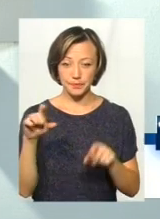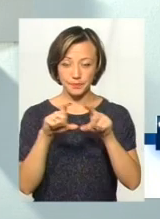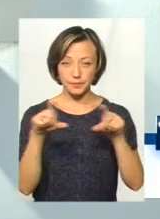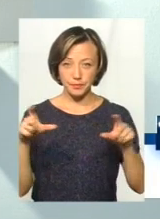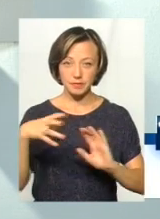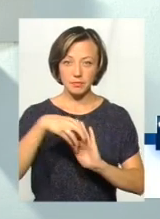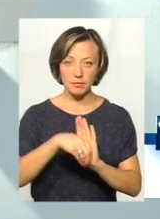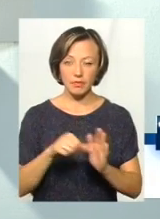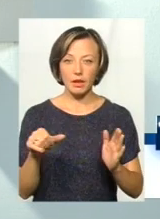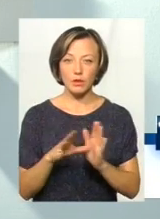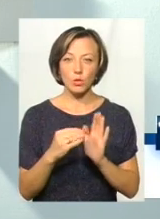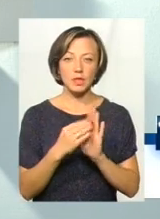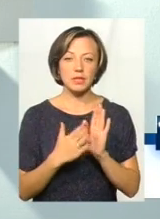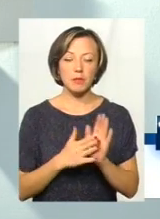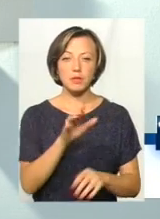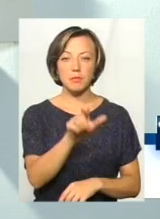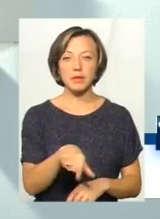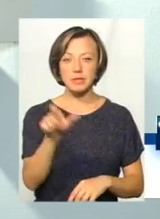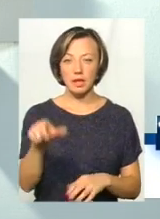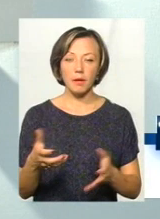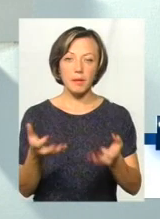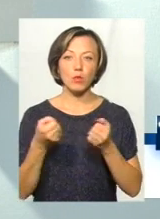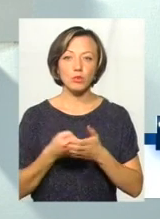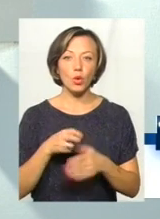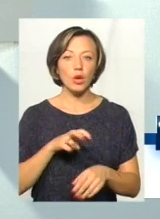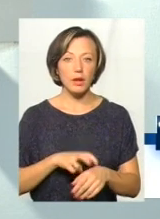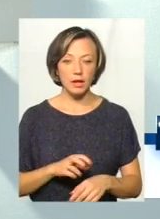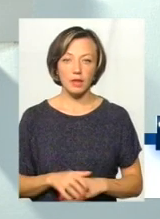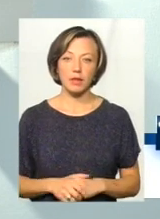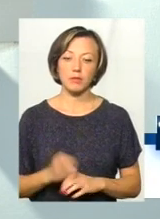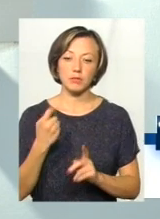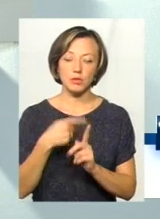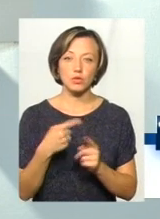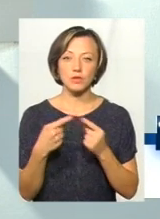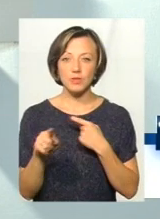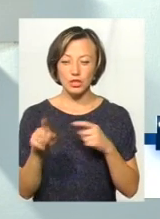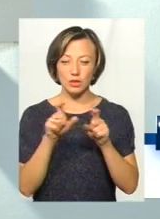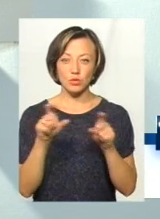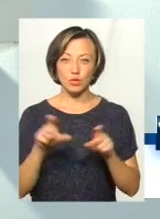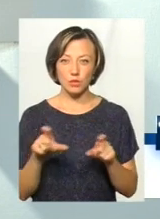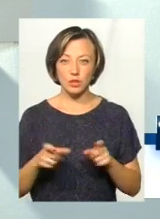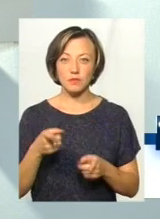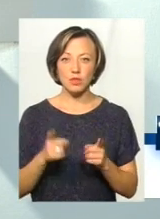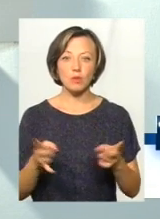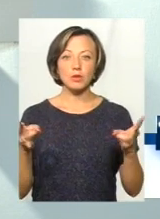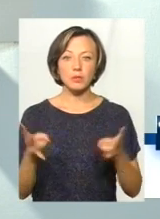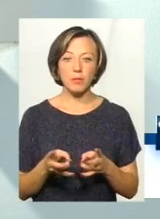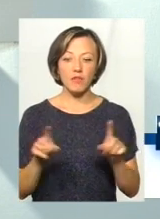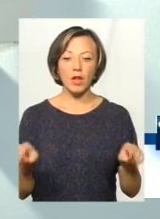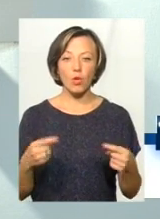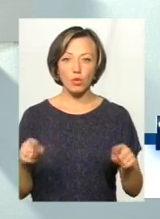впроваджують електронний запис пацієнта на прийом до лікаря. Крім цього, і в інших структурних підрозділах, звичайно, потребували